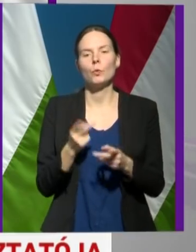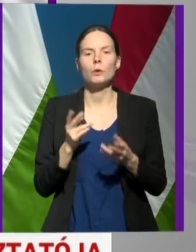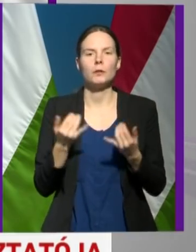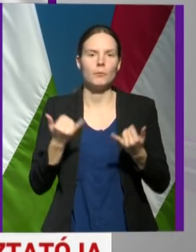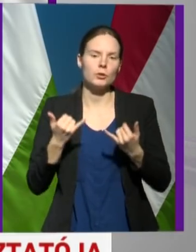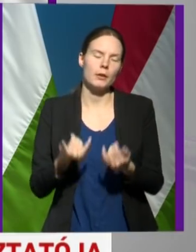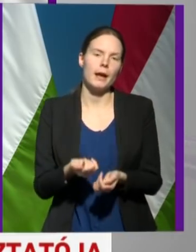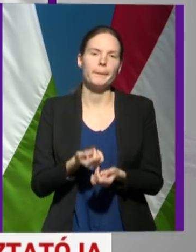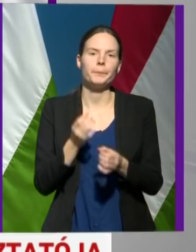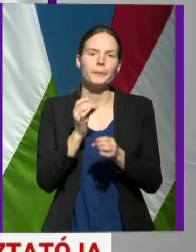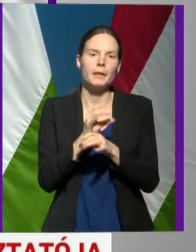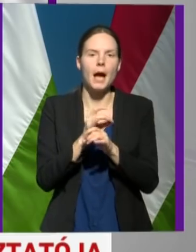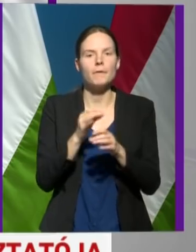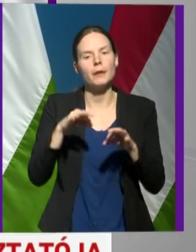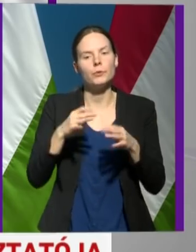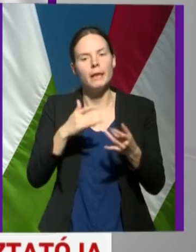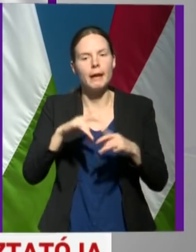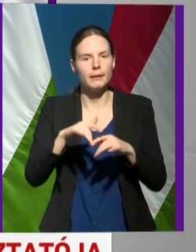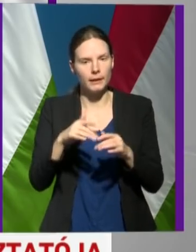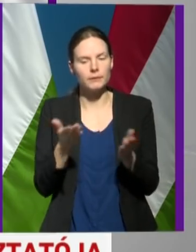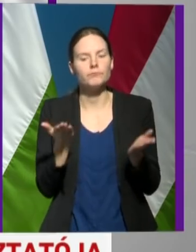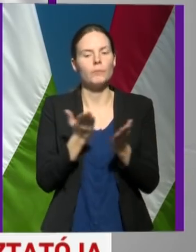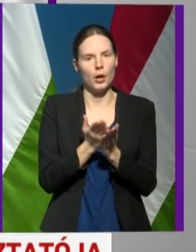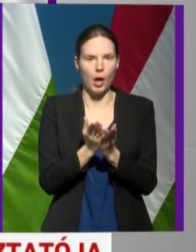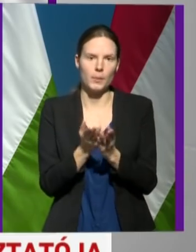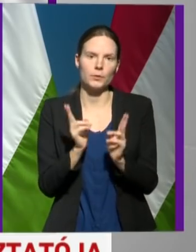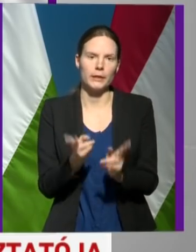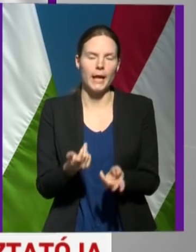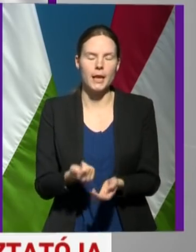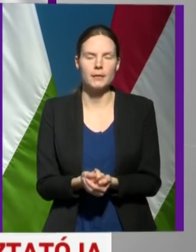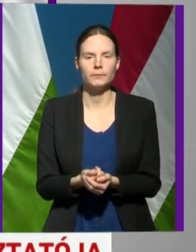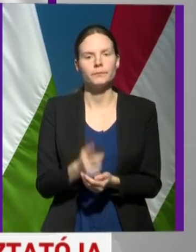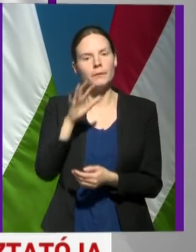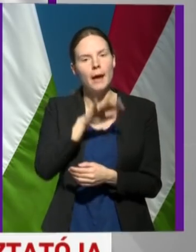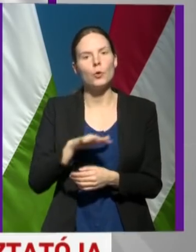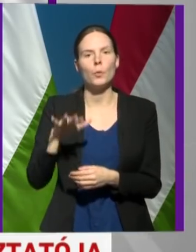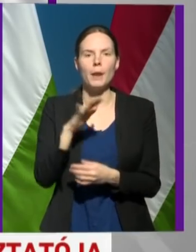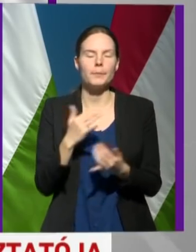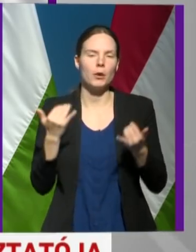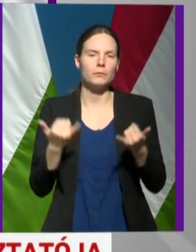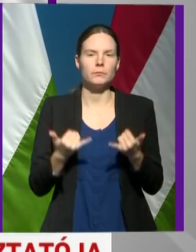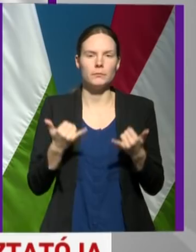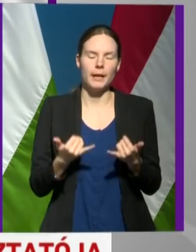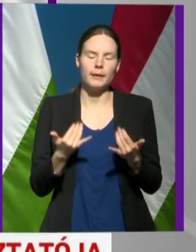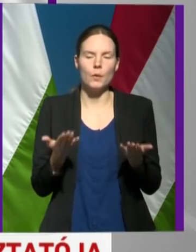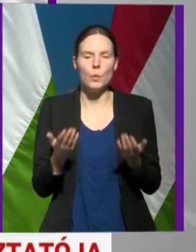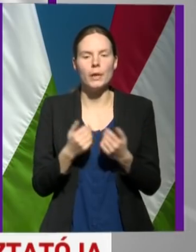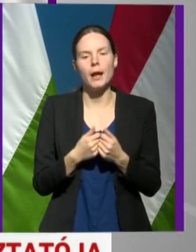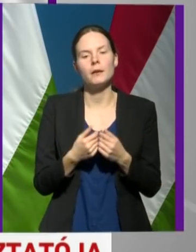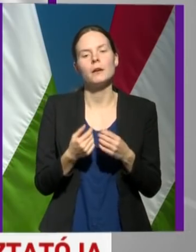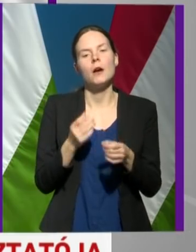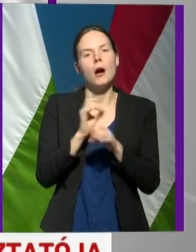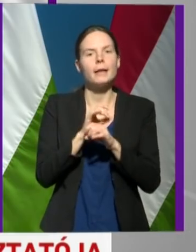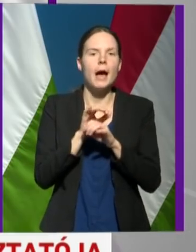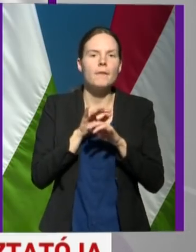járványügyi helyzethez igazodunk, és Európában egyelőre a járványnak